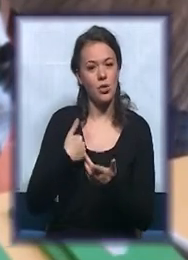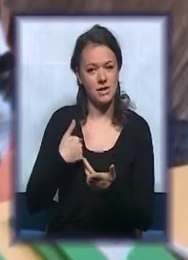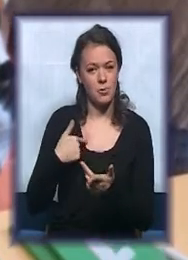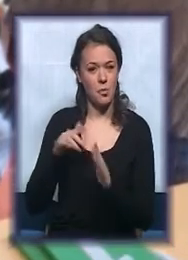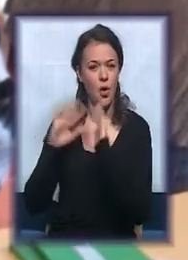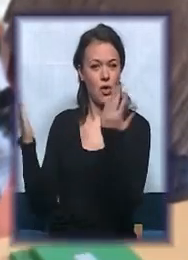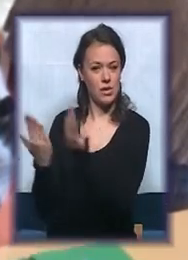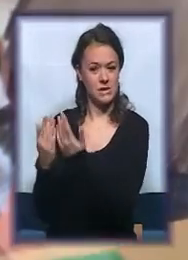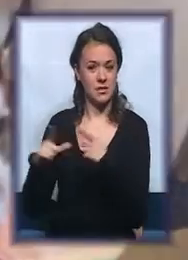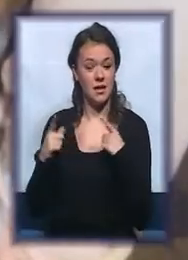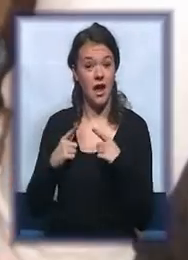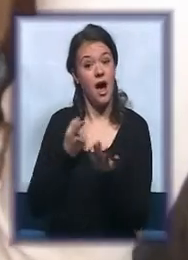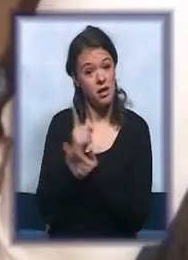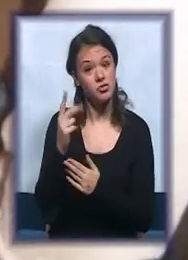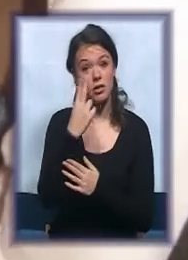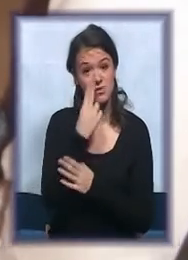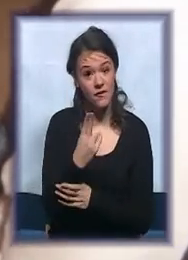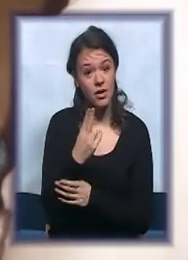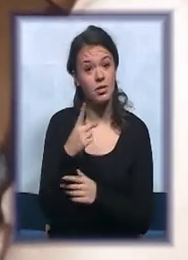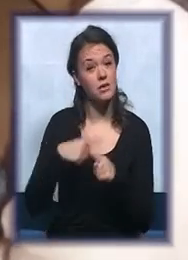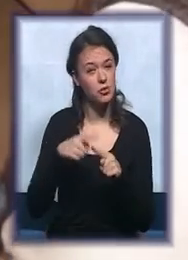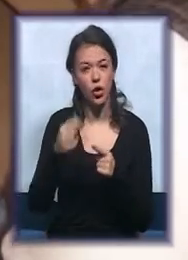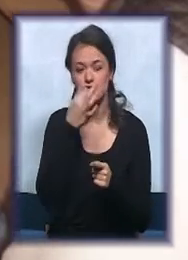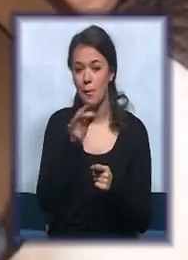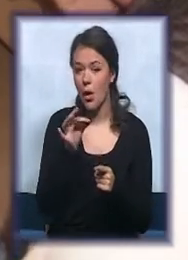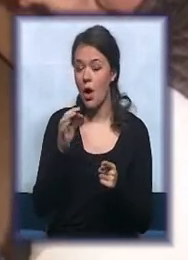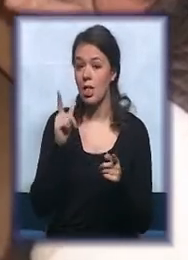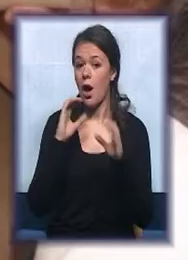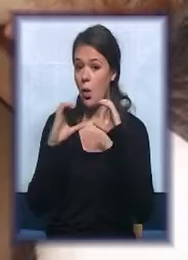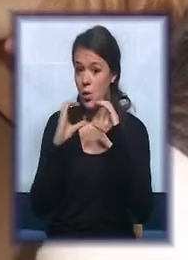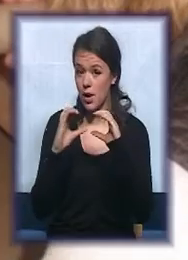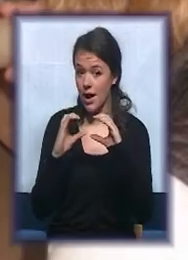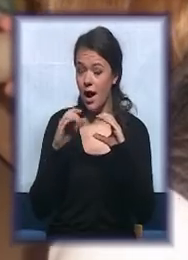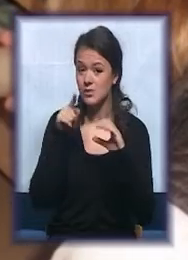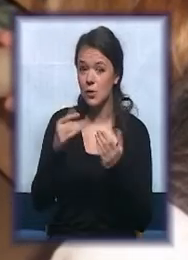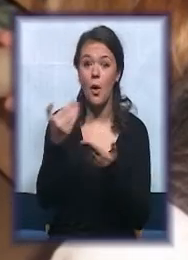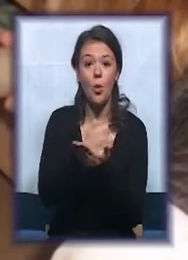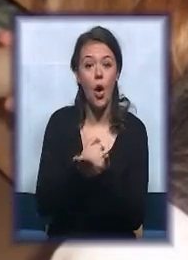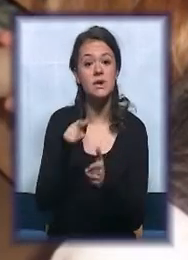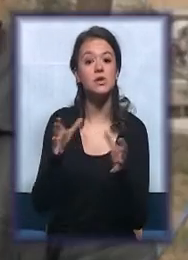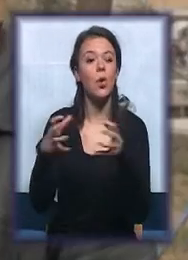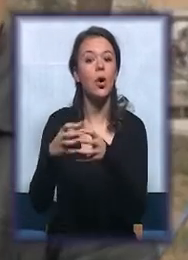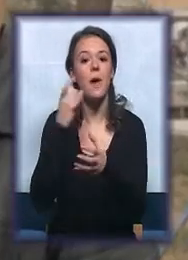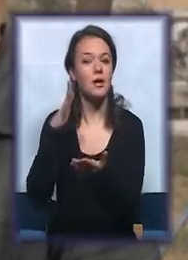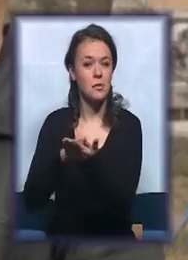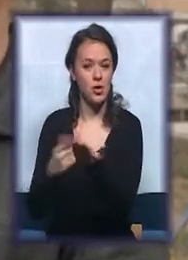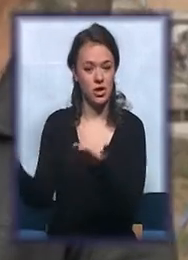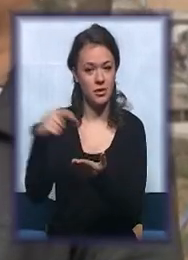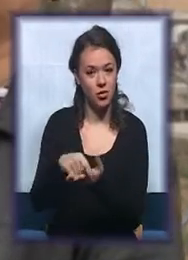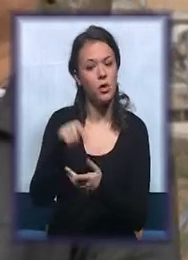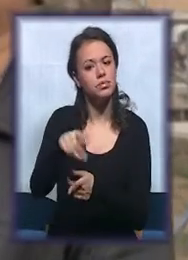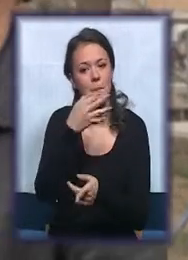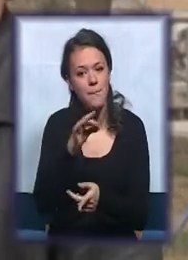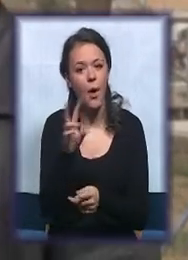zaista vide, zato što je zaista bolja komunikacija među korisnicima u samoj grupi od kada su krenuli da dolaze. Bolje se oni sami